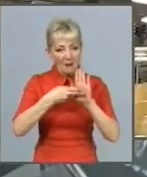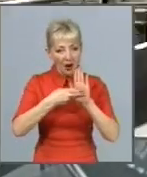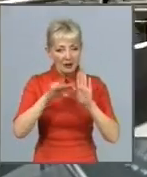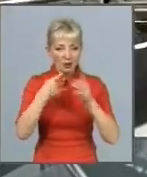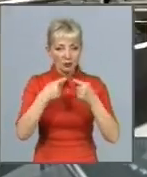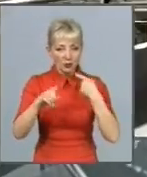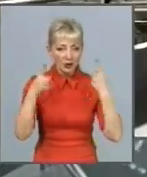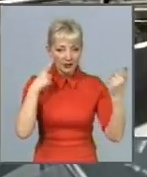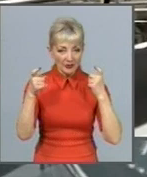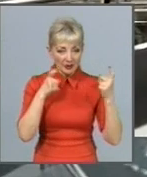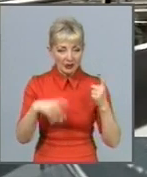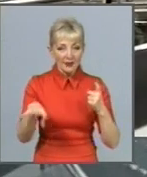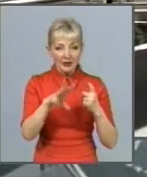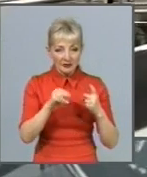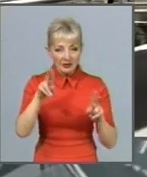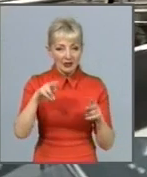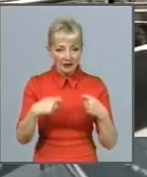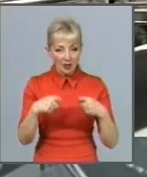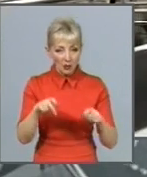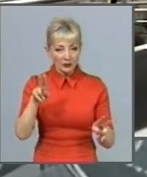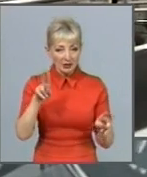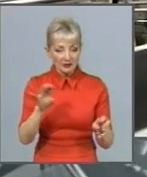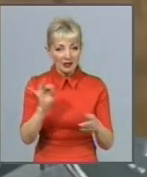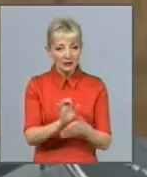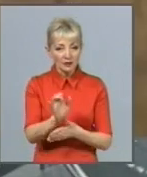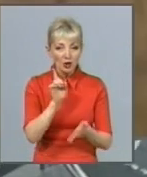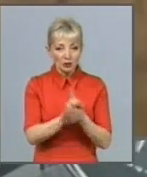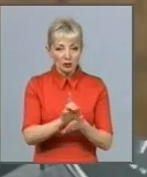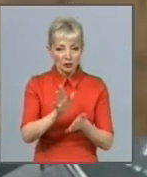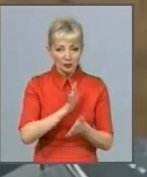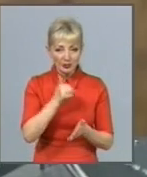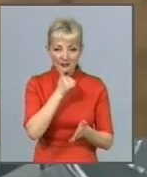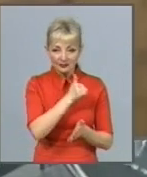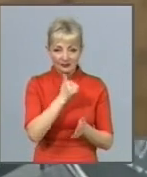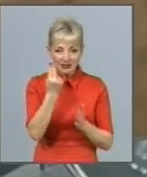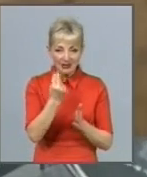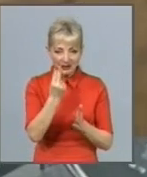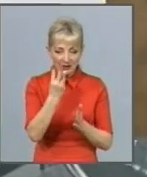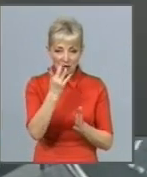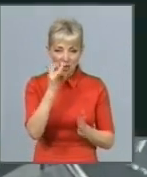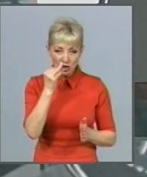Всі торгові назви та назви виробів повинні бути уніфікованого кольору, шрифту та формату.